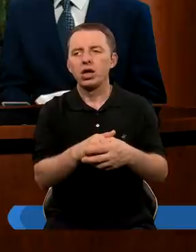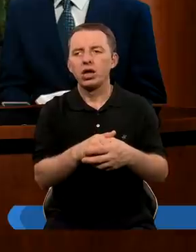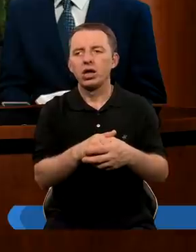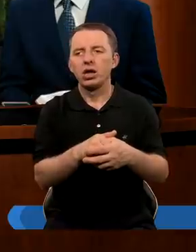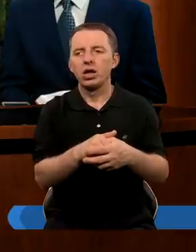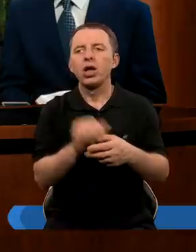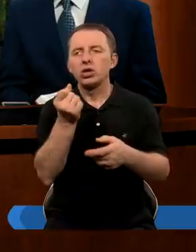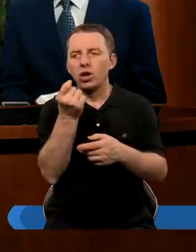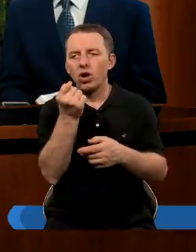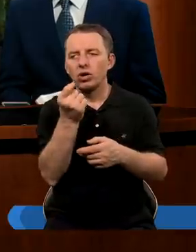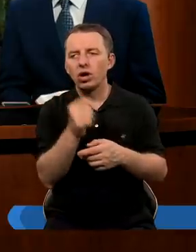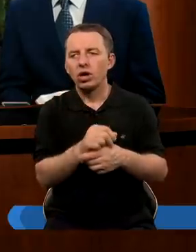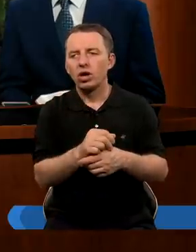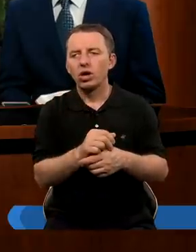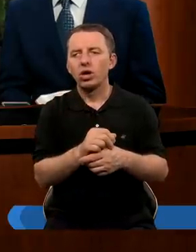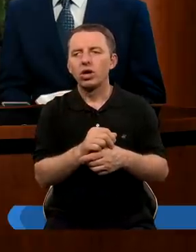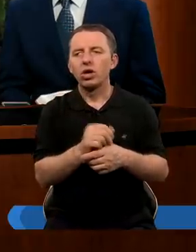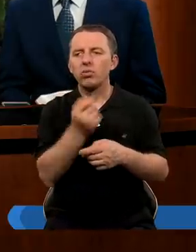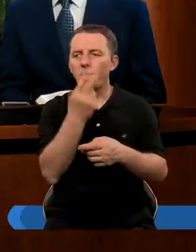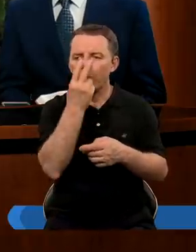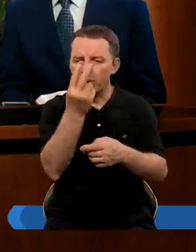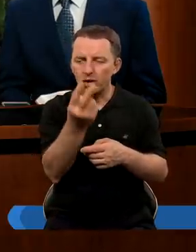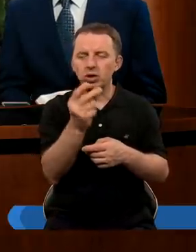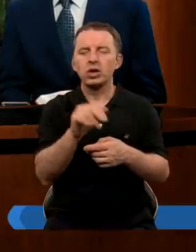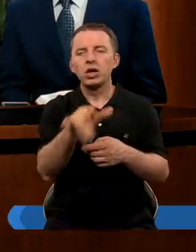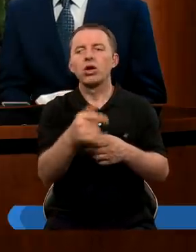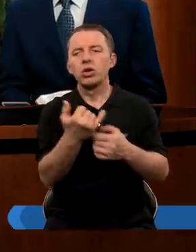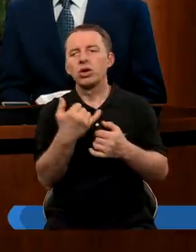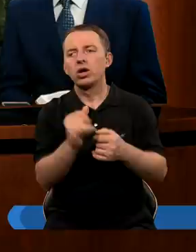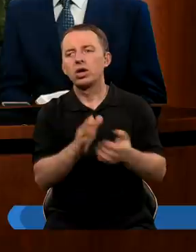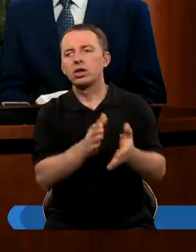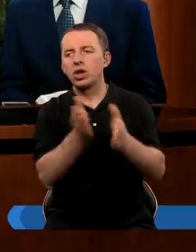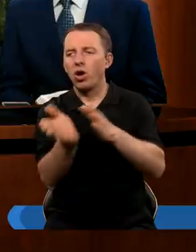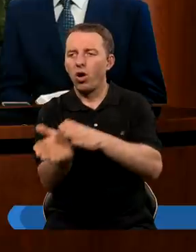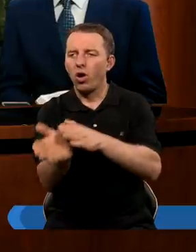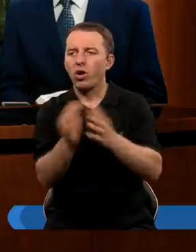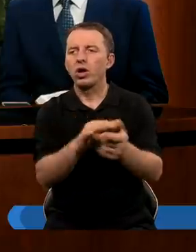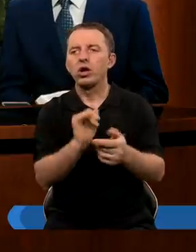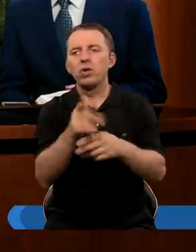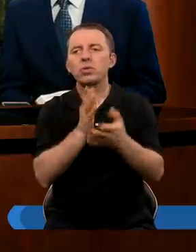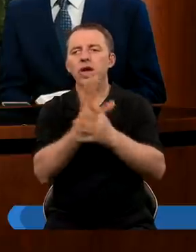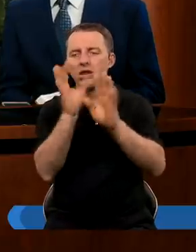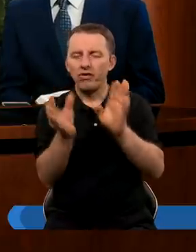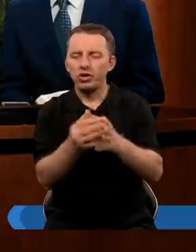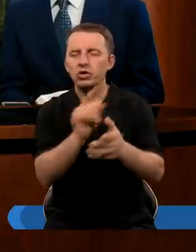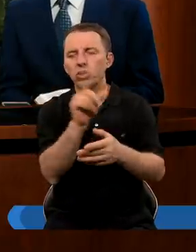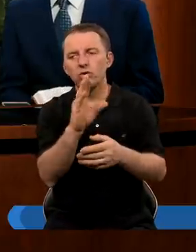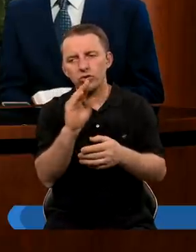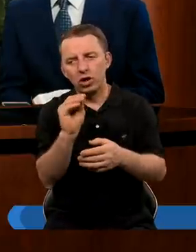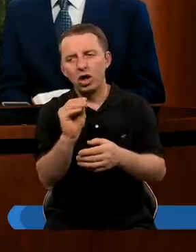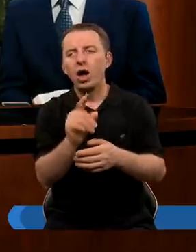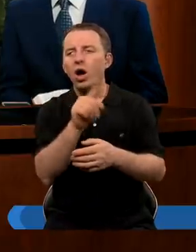Ja też myślę właśnie, żebyśmy popatrzyli na tę sytuację tak z jednej strony. Musimy pamiętać przede wszystkim, że